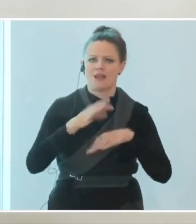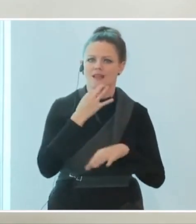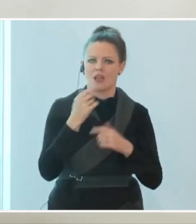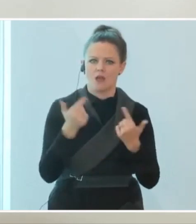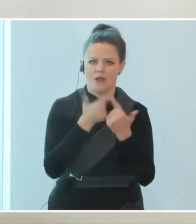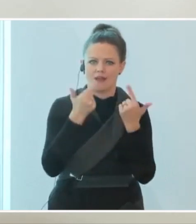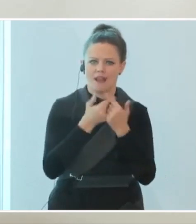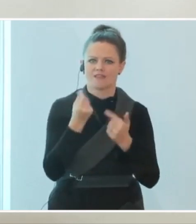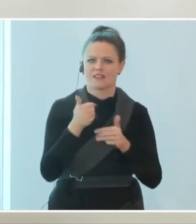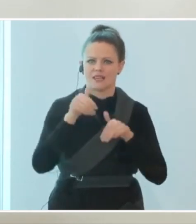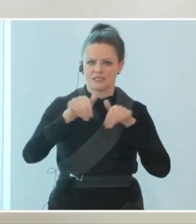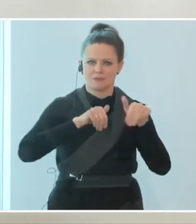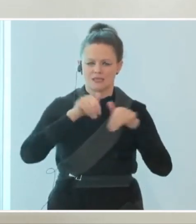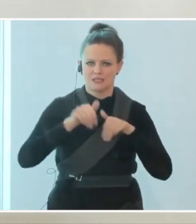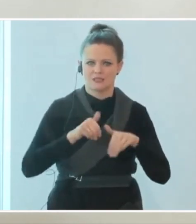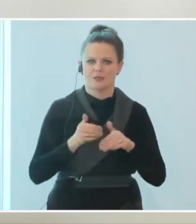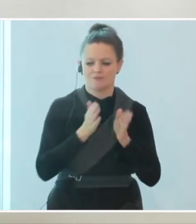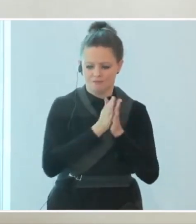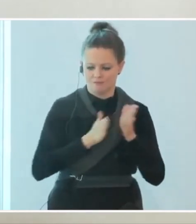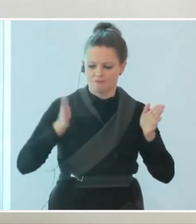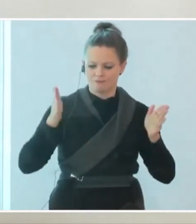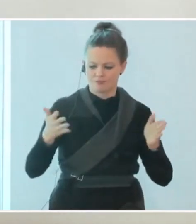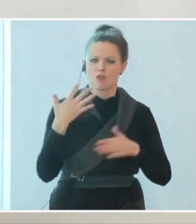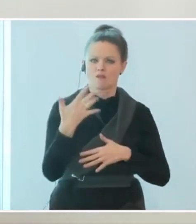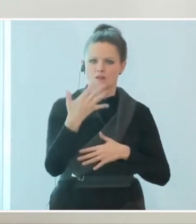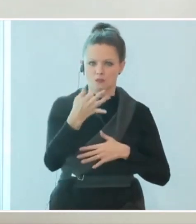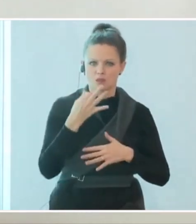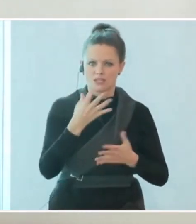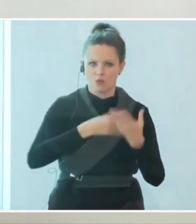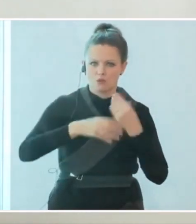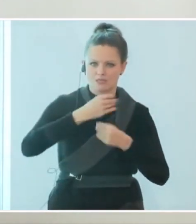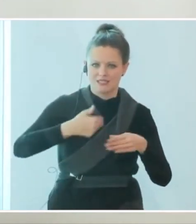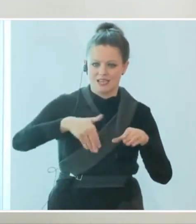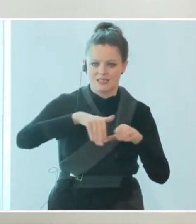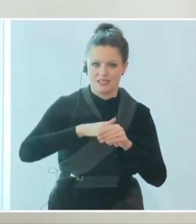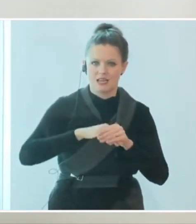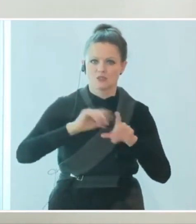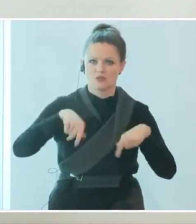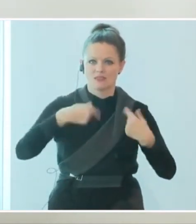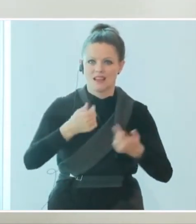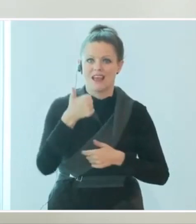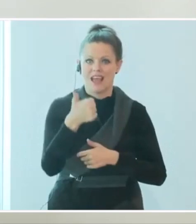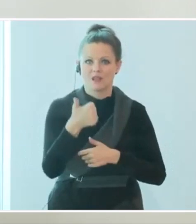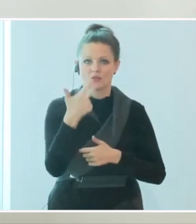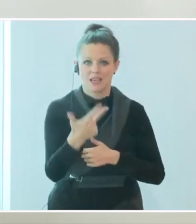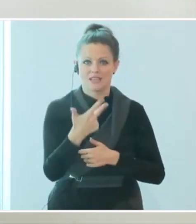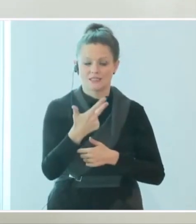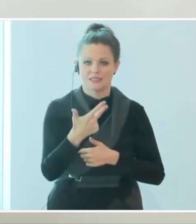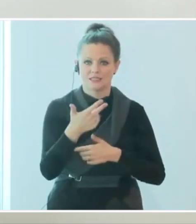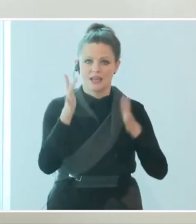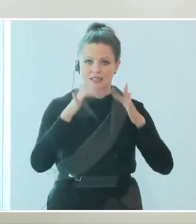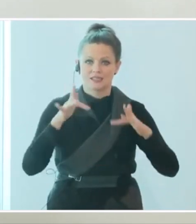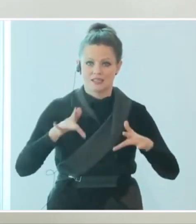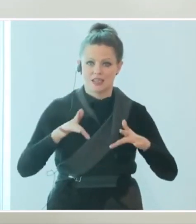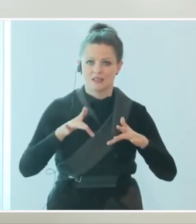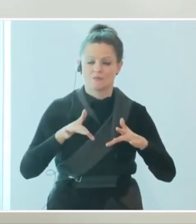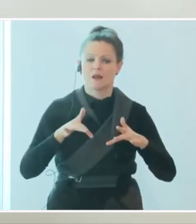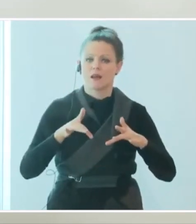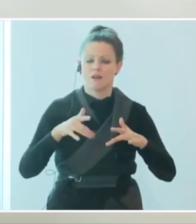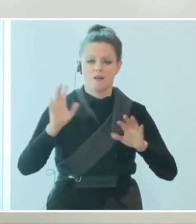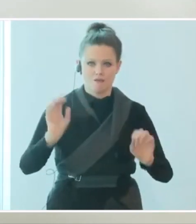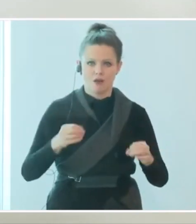Prozent im Vergleichszeitraum Umsatzersatz und ab dann, da ist es am 31.12. tatsächlich vorbei, ab dann gilt